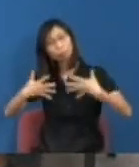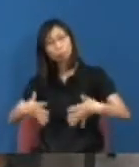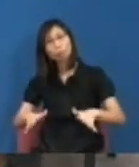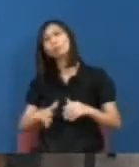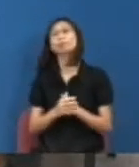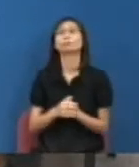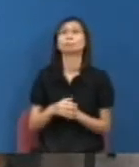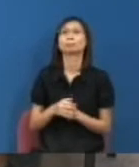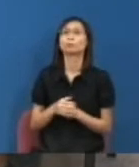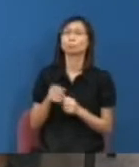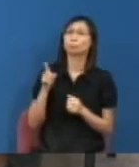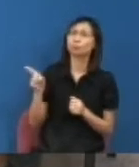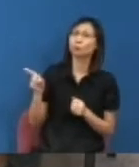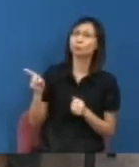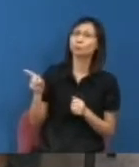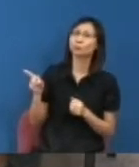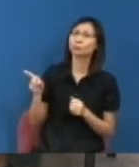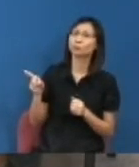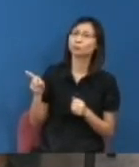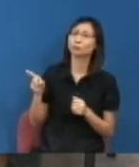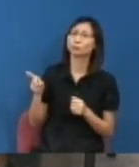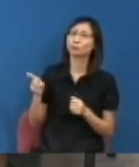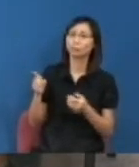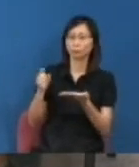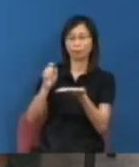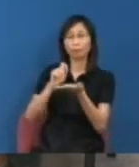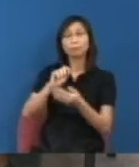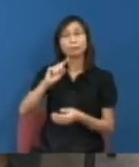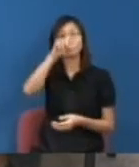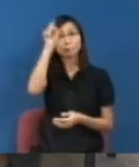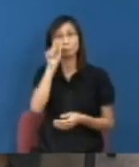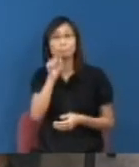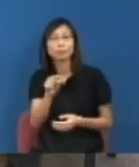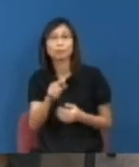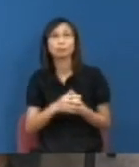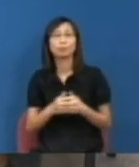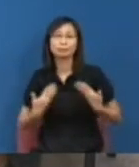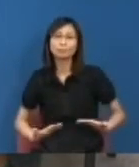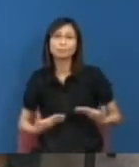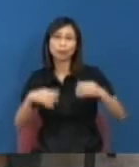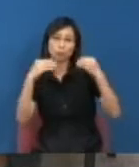過那那究竟當時的論點是甚麼因為現在教務長